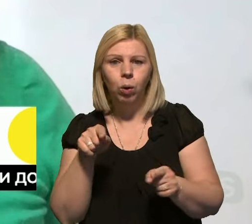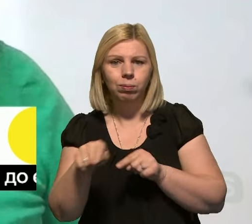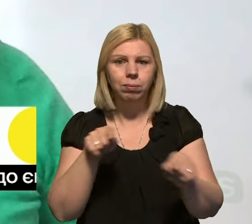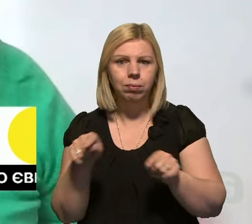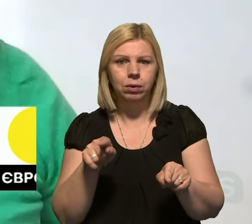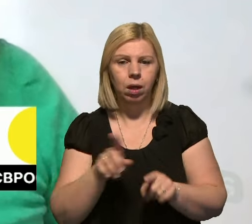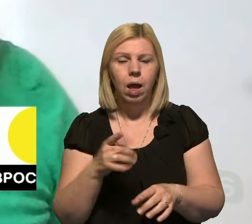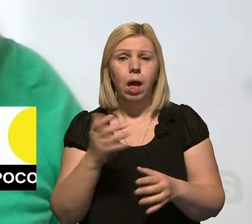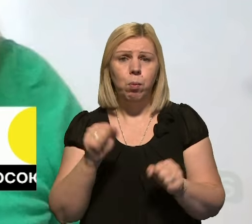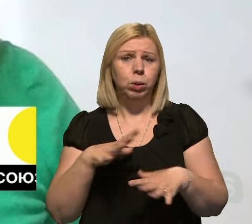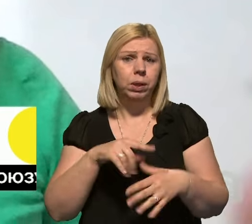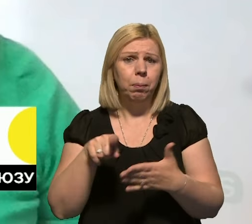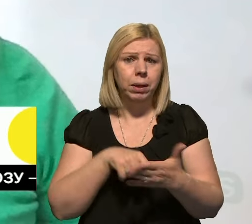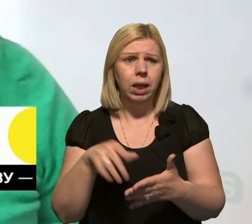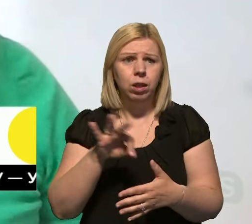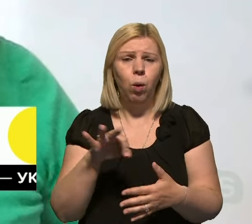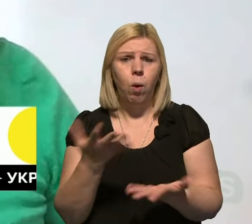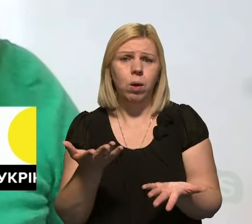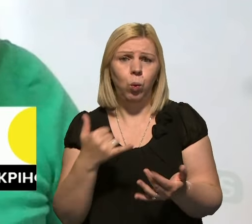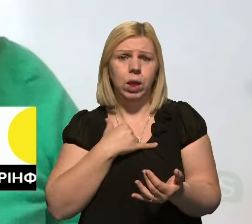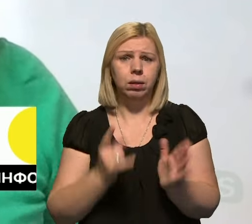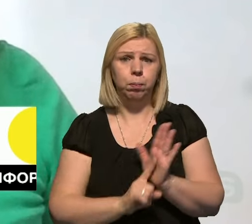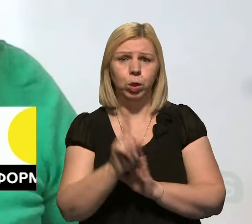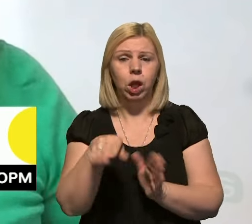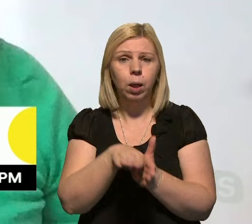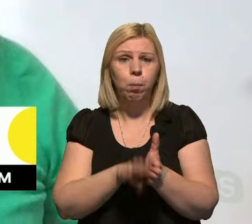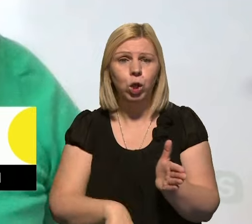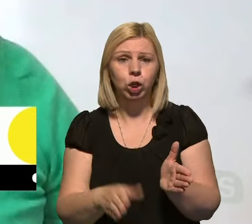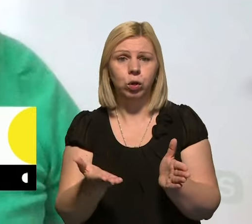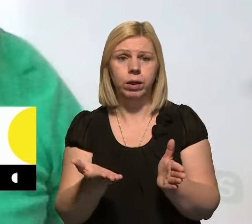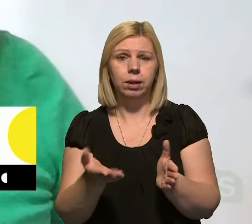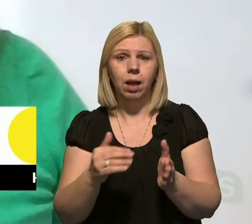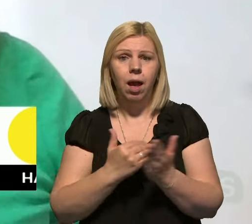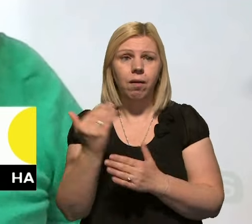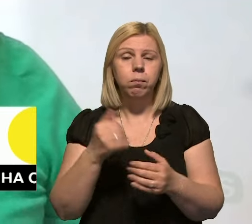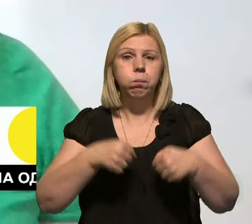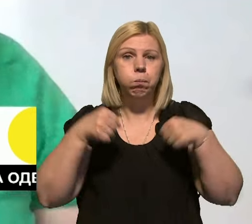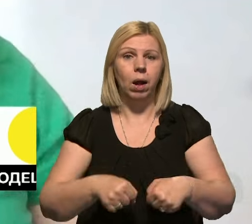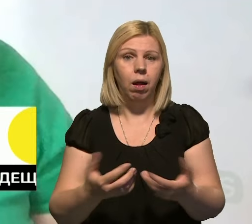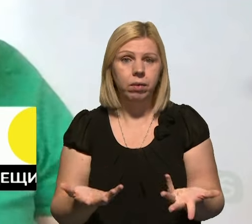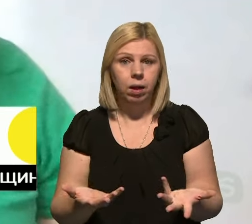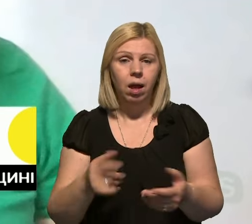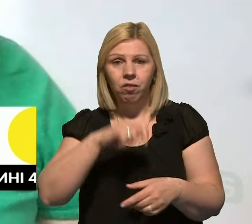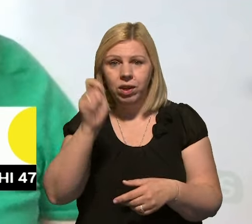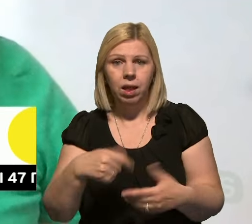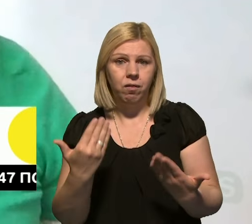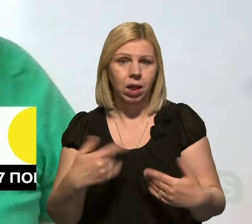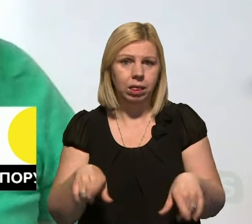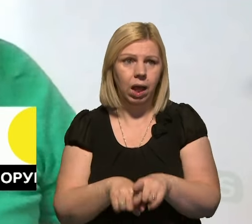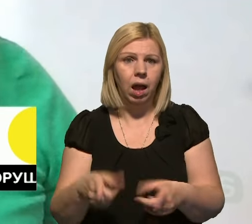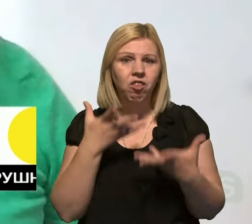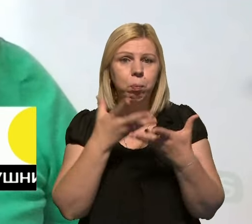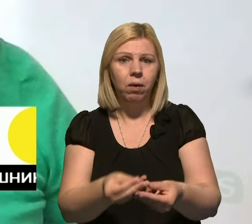регулювань. Це може бути навіть питання, що уявімо собі, що в нас починає погіршуватися верховенство права. Ну, війна, вона така, знаєте,